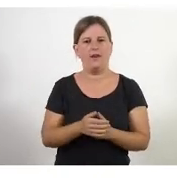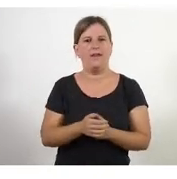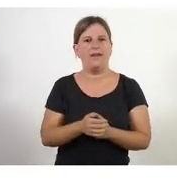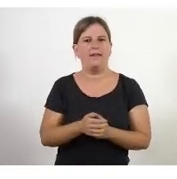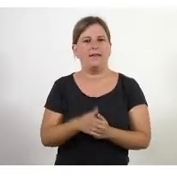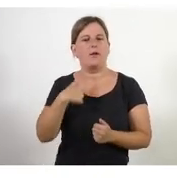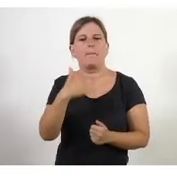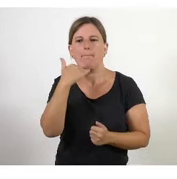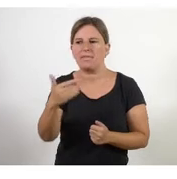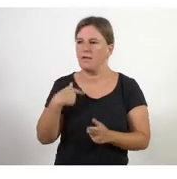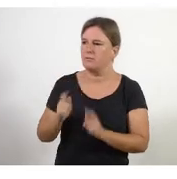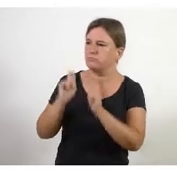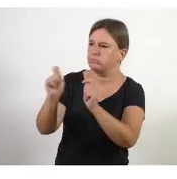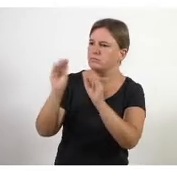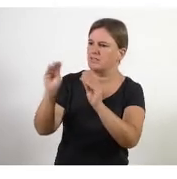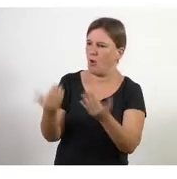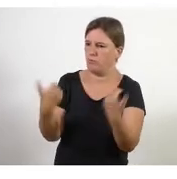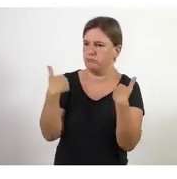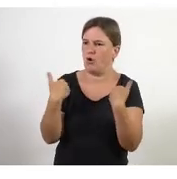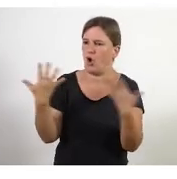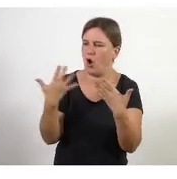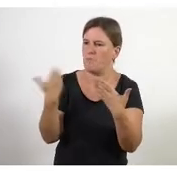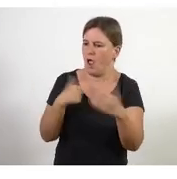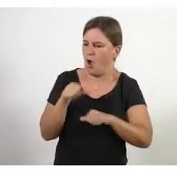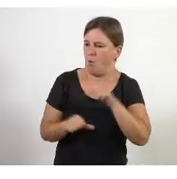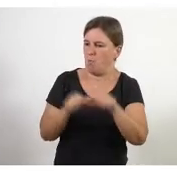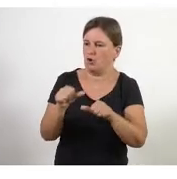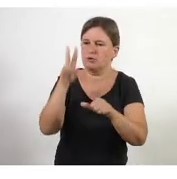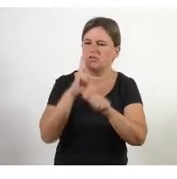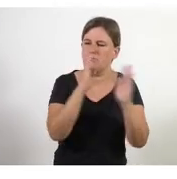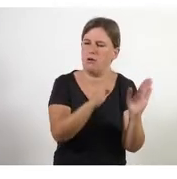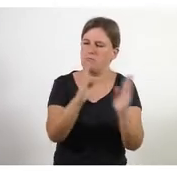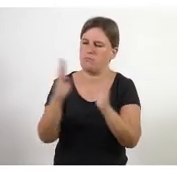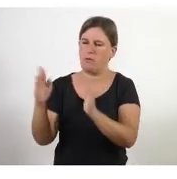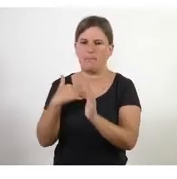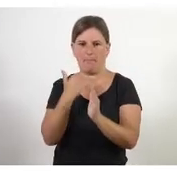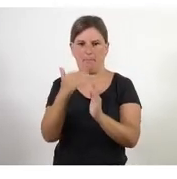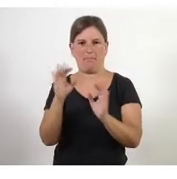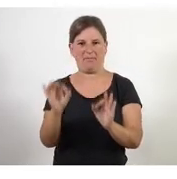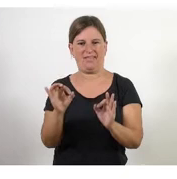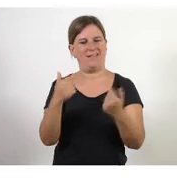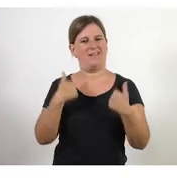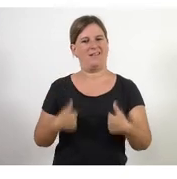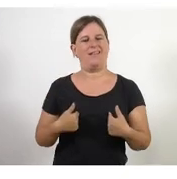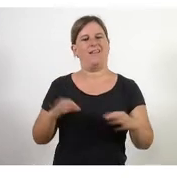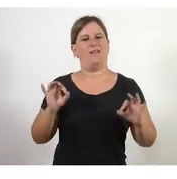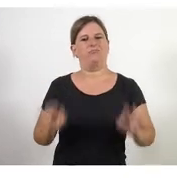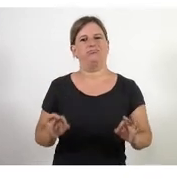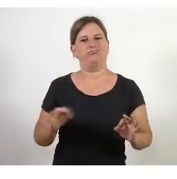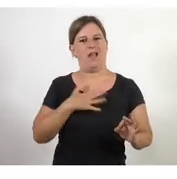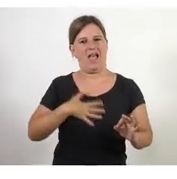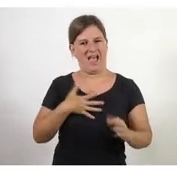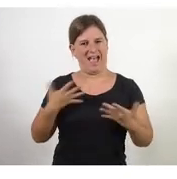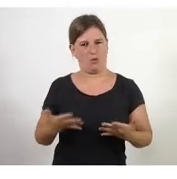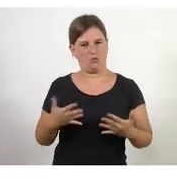quina tasca donar-li, està tot molt procedimentat, molt organitzat, i això ens fa sentir molt prediscibles, molt